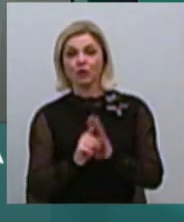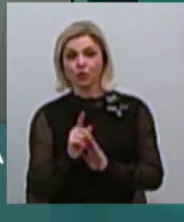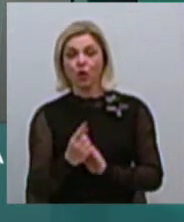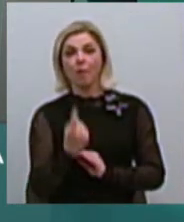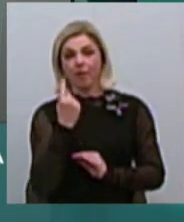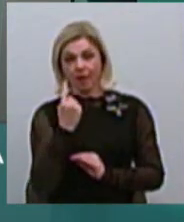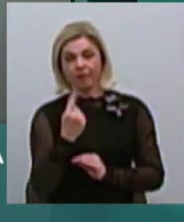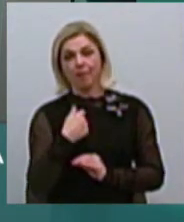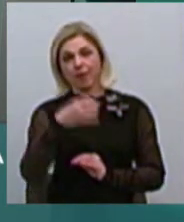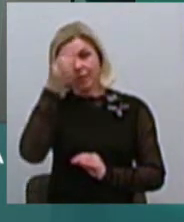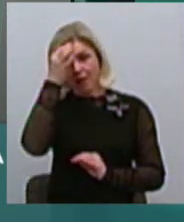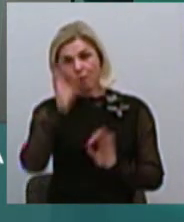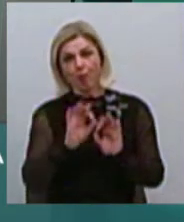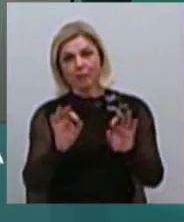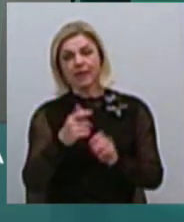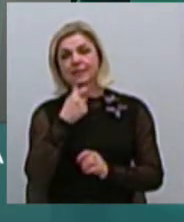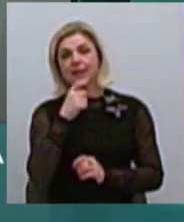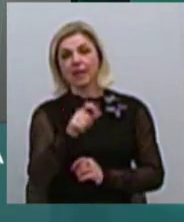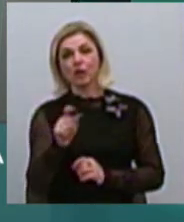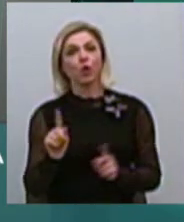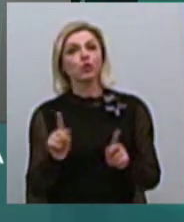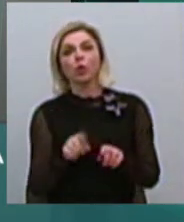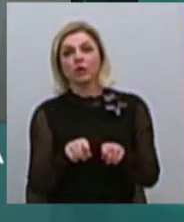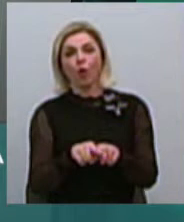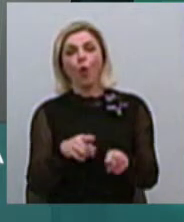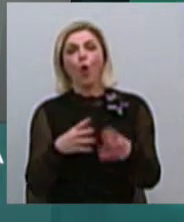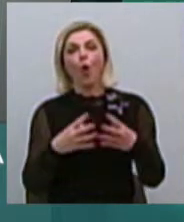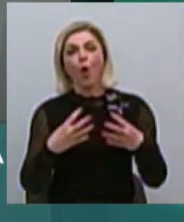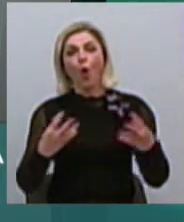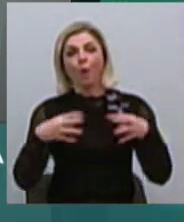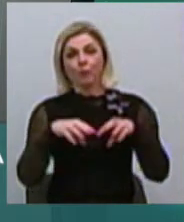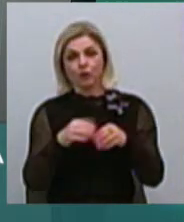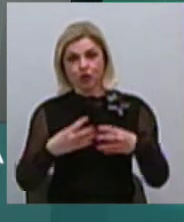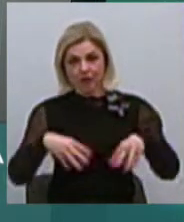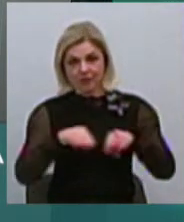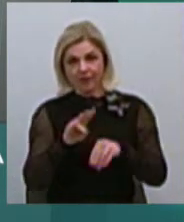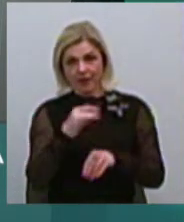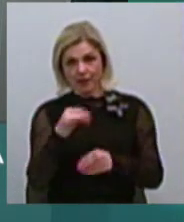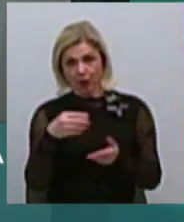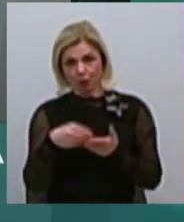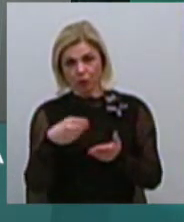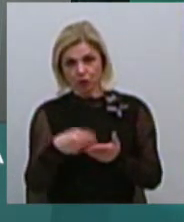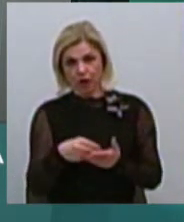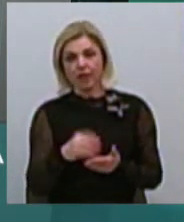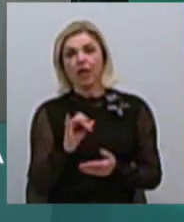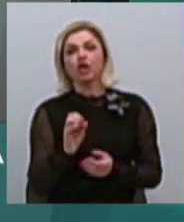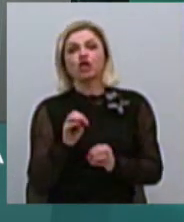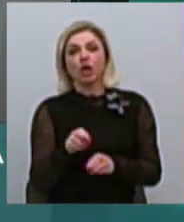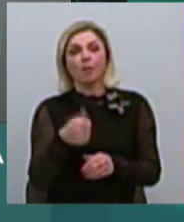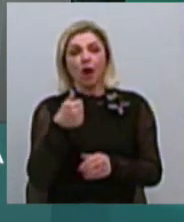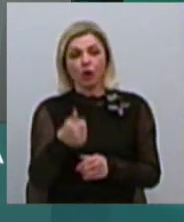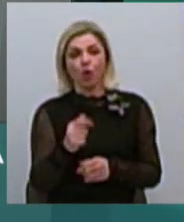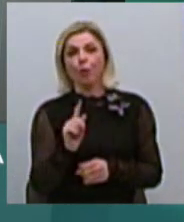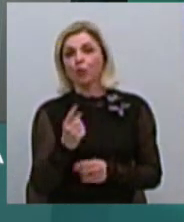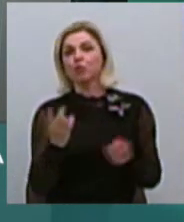чергу напомним нашим зрителям, А що таке взагалі общеський бюджет і чим він хорош, чому він